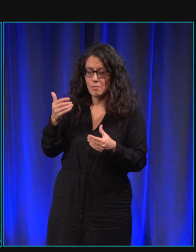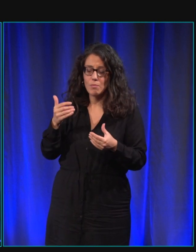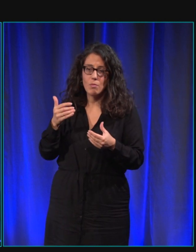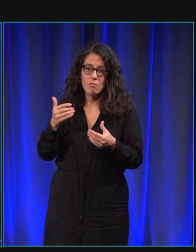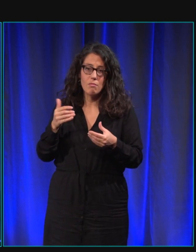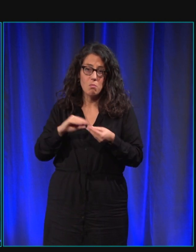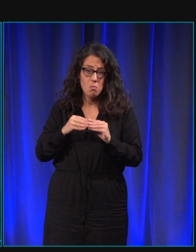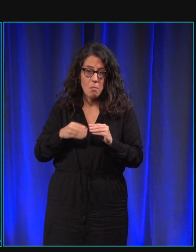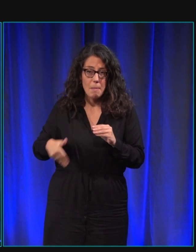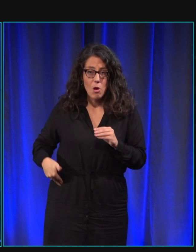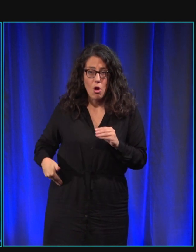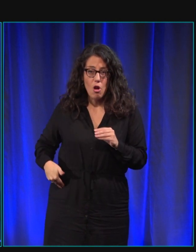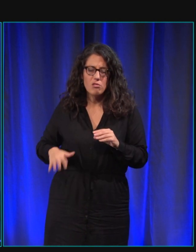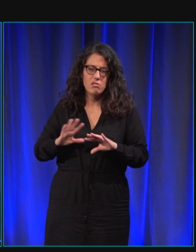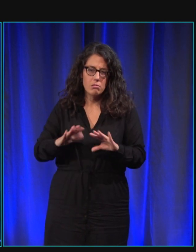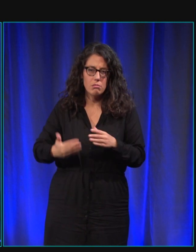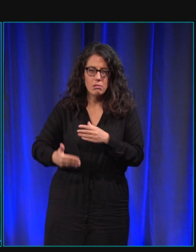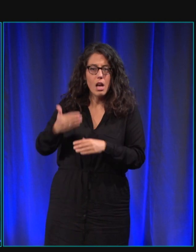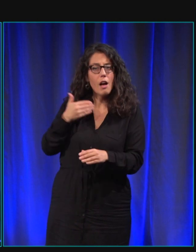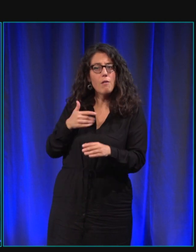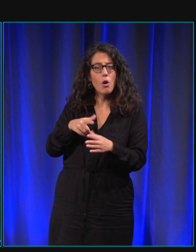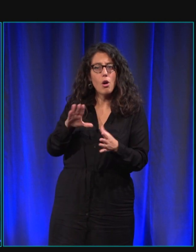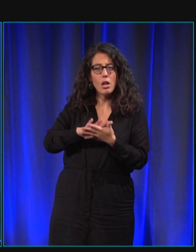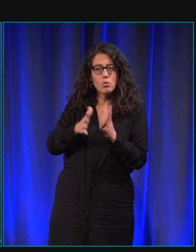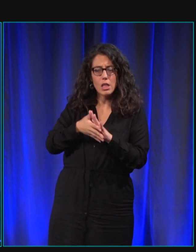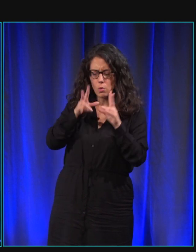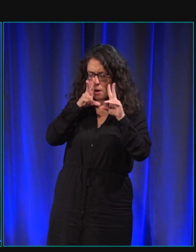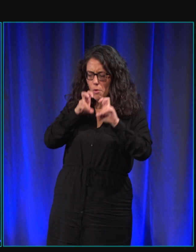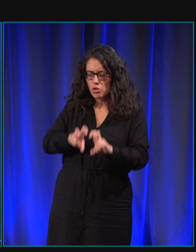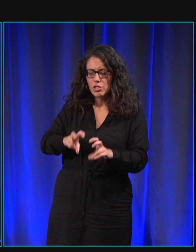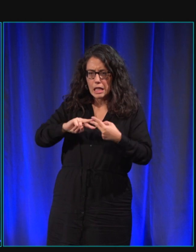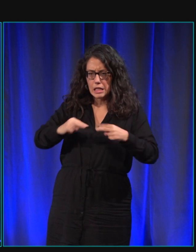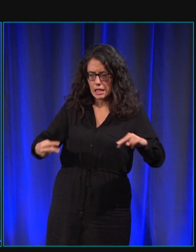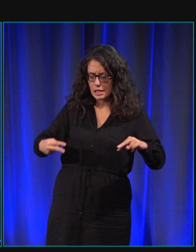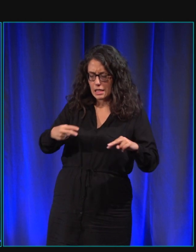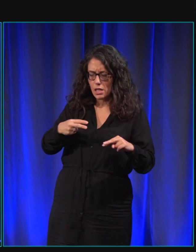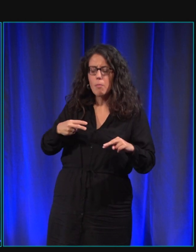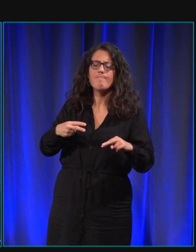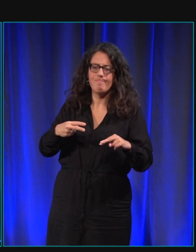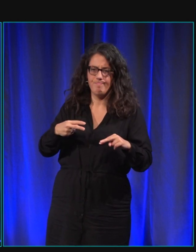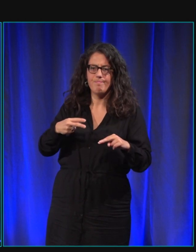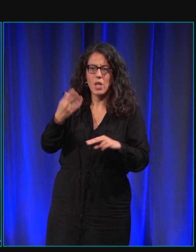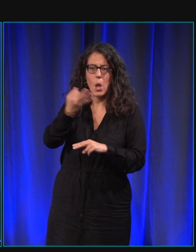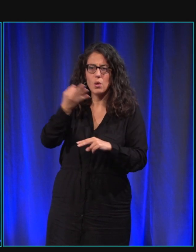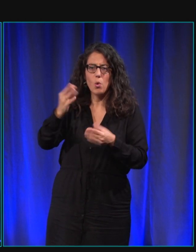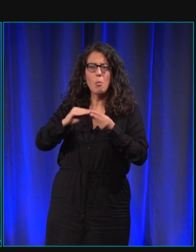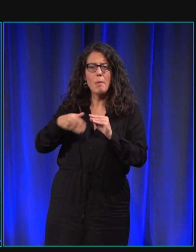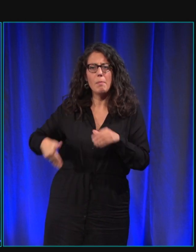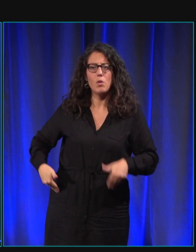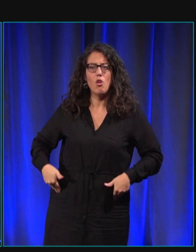'au CZK ils font vraiment une étude génétique qui a permis vraiment de baisser ce taux de dysplasie